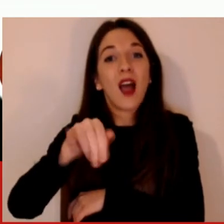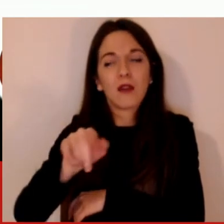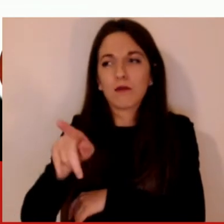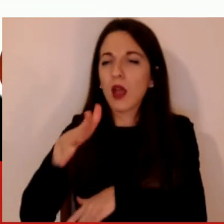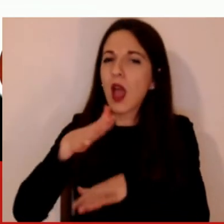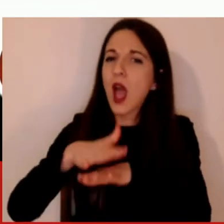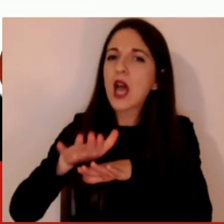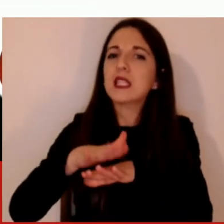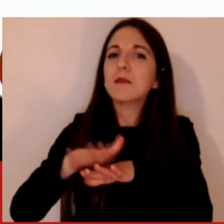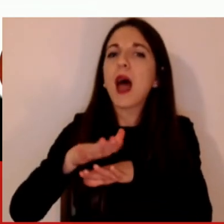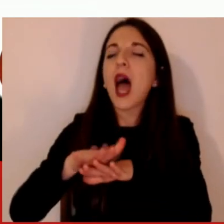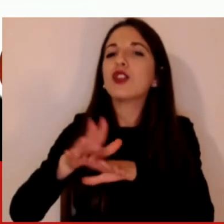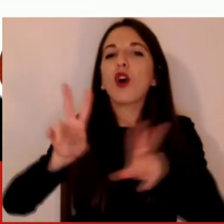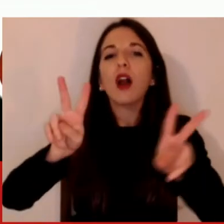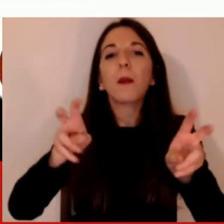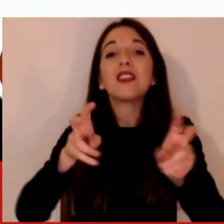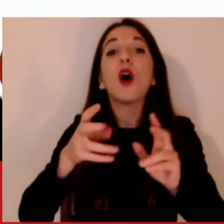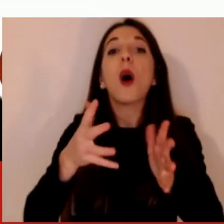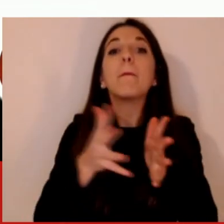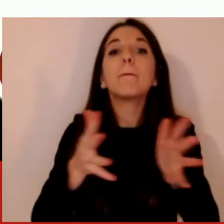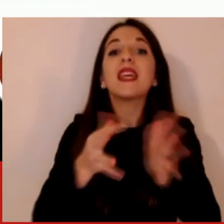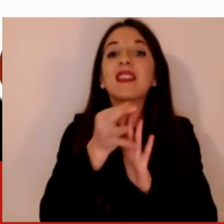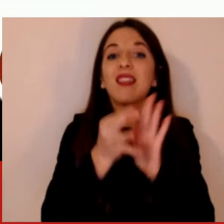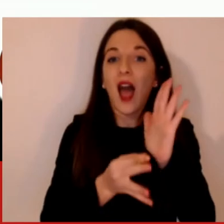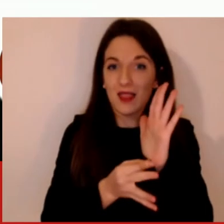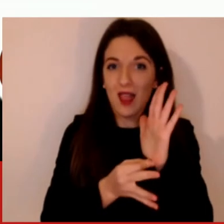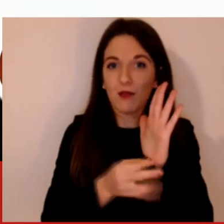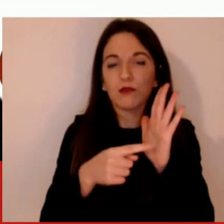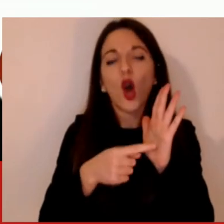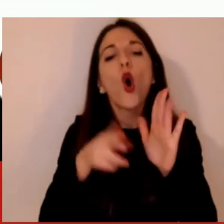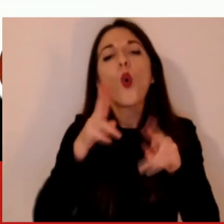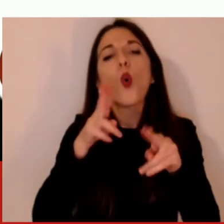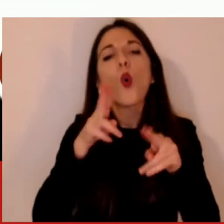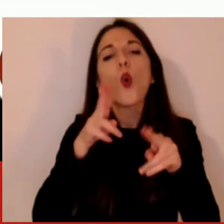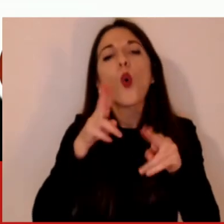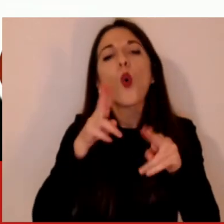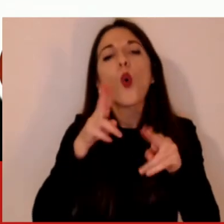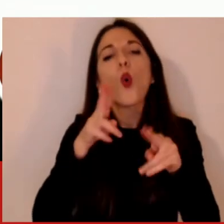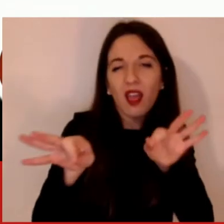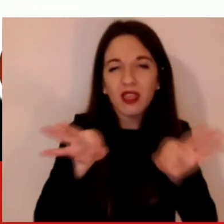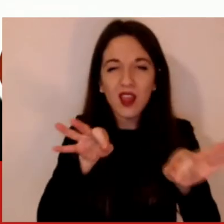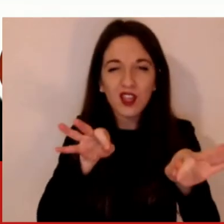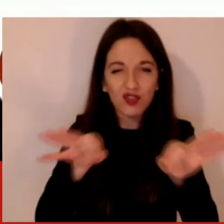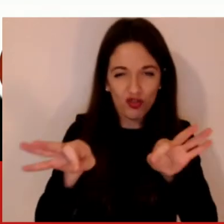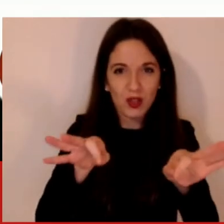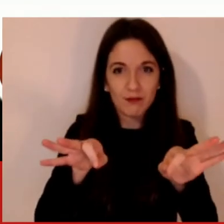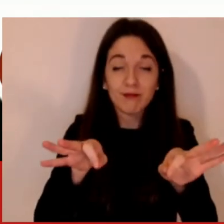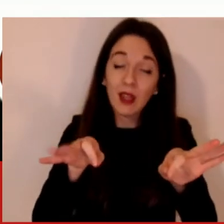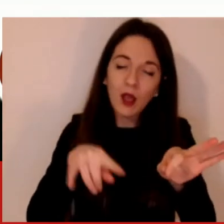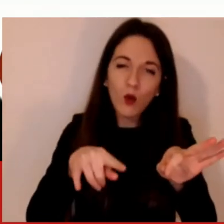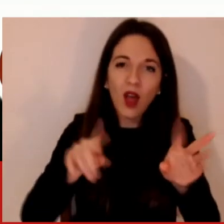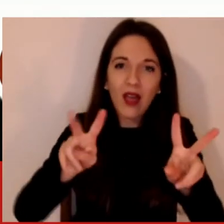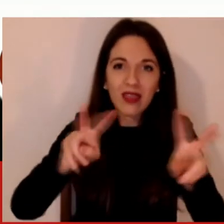dei big data e l'uso strategico dei big data. Sapete che per noi è un tema oggettivamente su cui stiamo